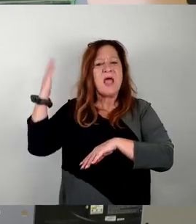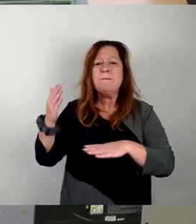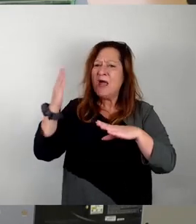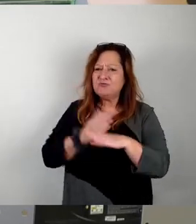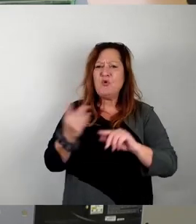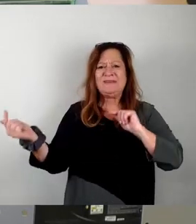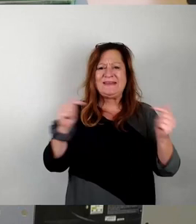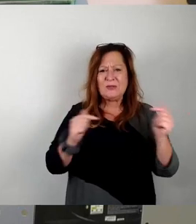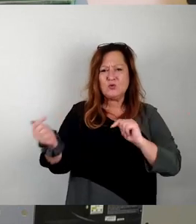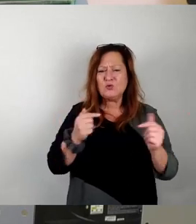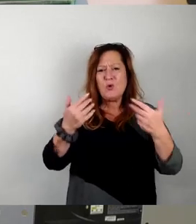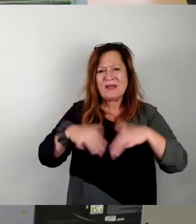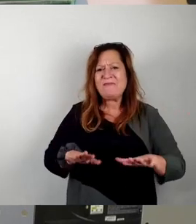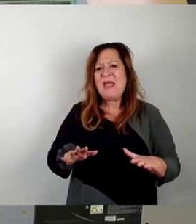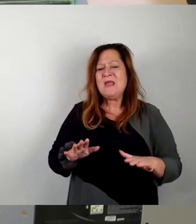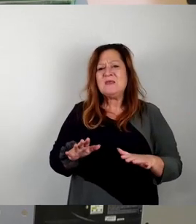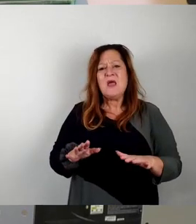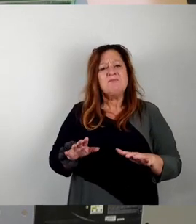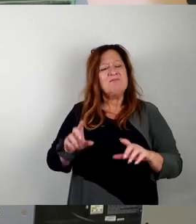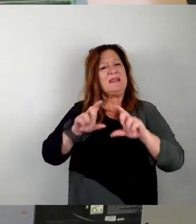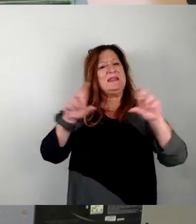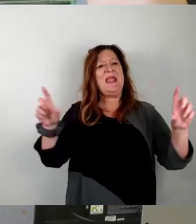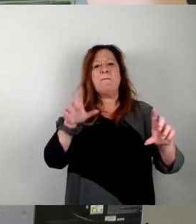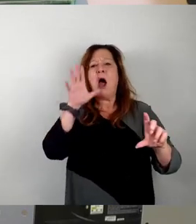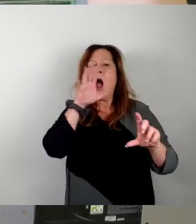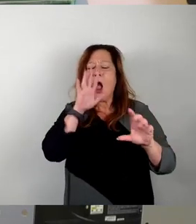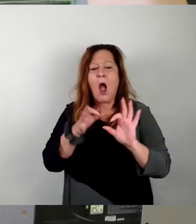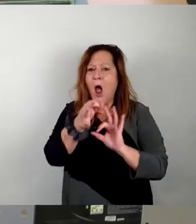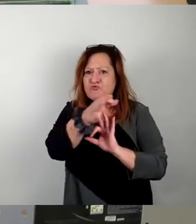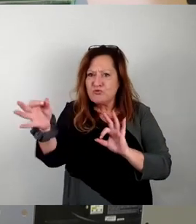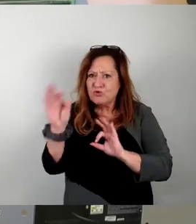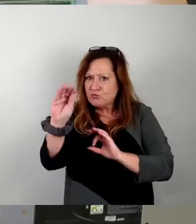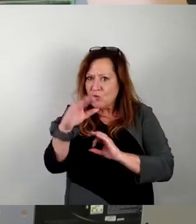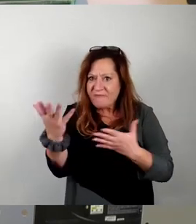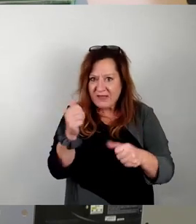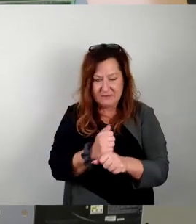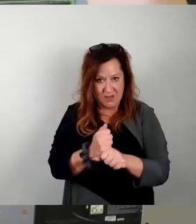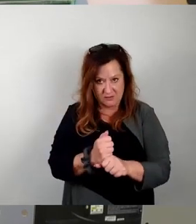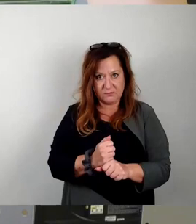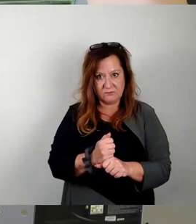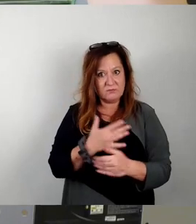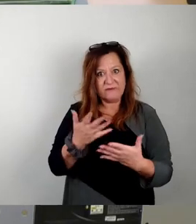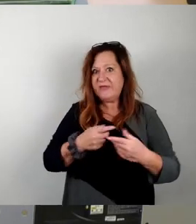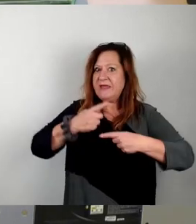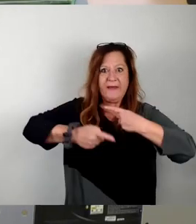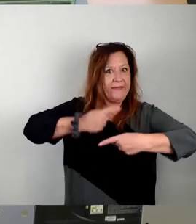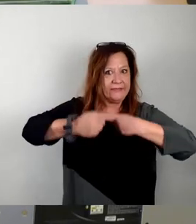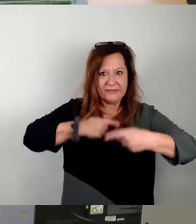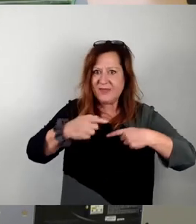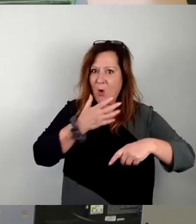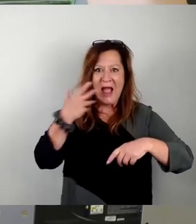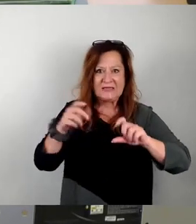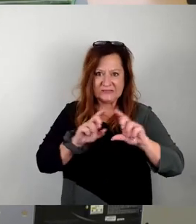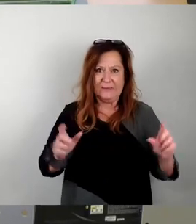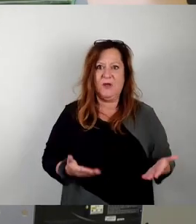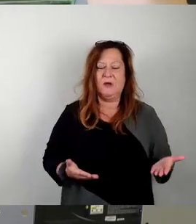Frage, wie gehen wir mit den Garagengrundstücken um. Es ist in gewisser Weise ein Dauerbrenner. Und es